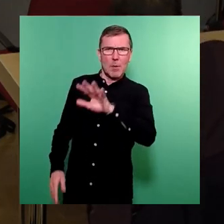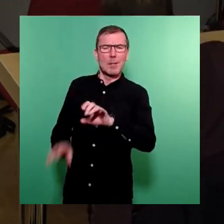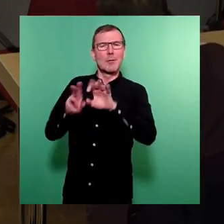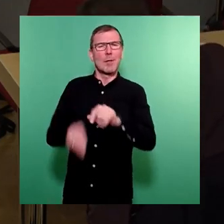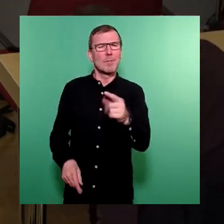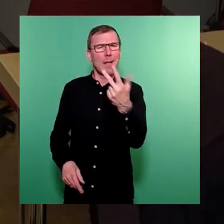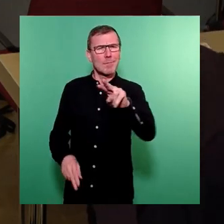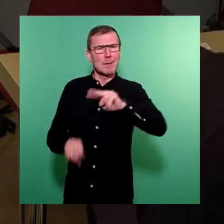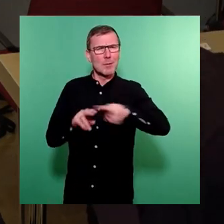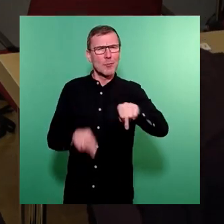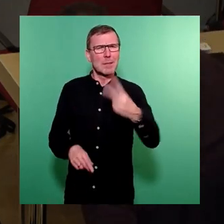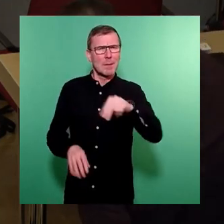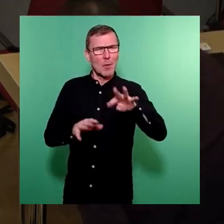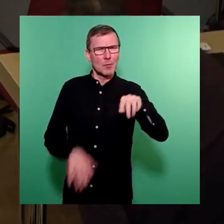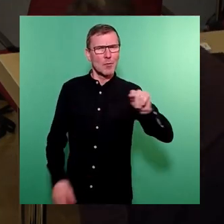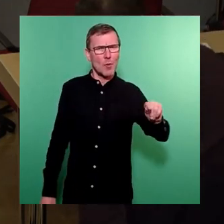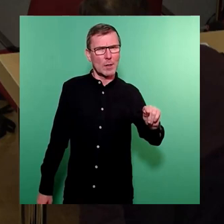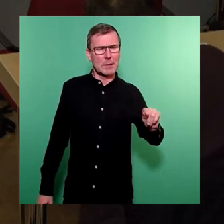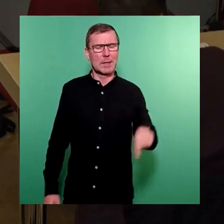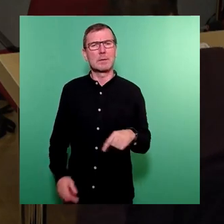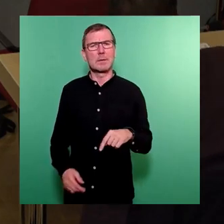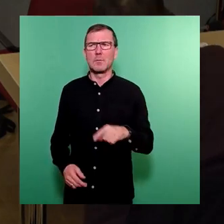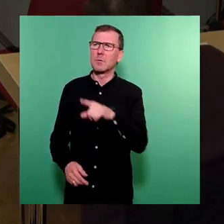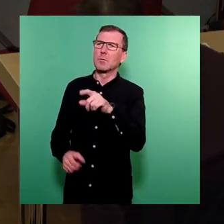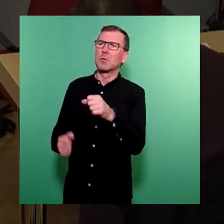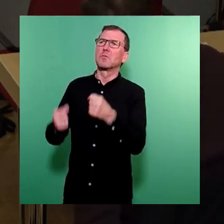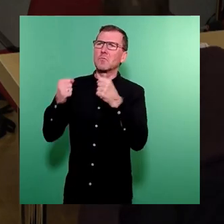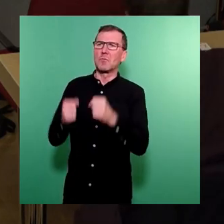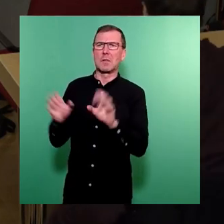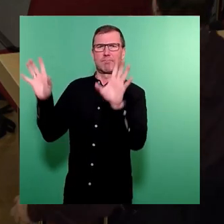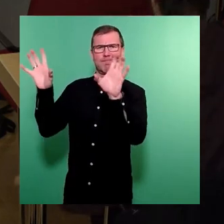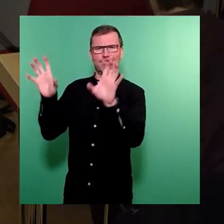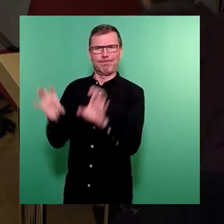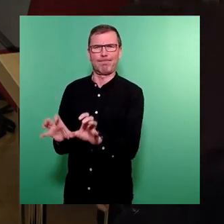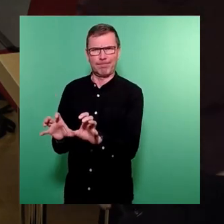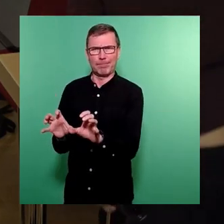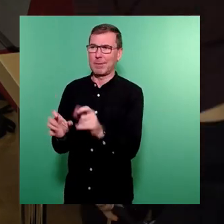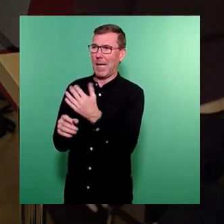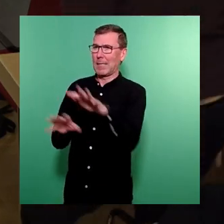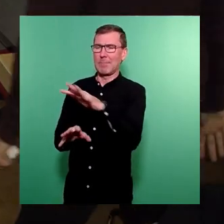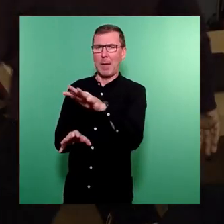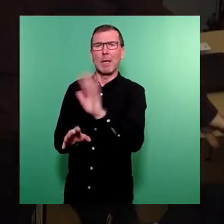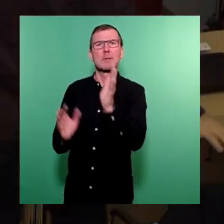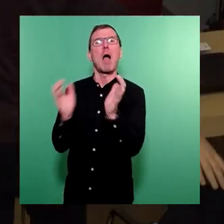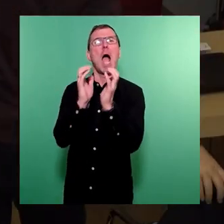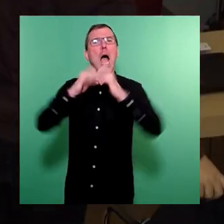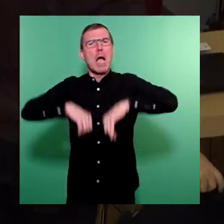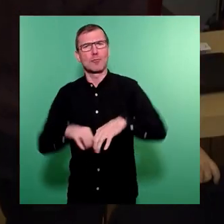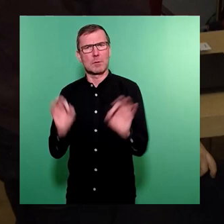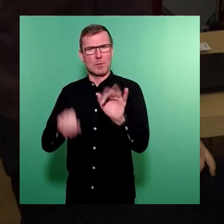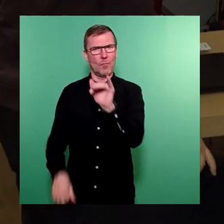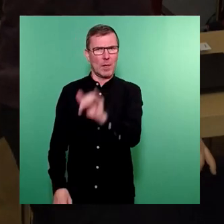Juni 2019 als stark ruinös und in einigen Bereichen als einsturzgefährdet ein.